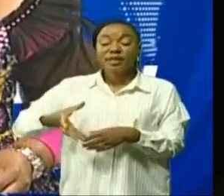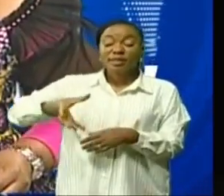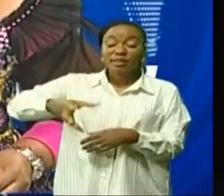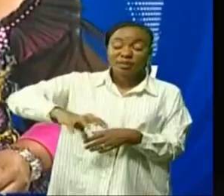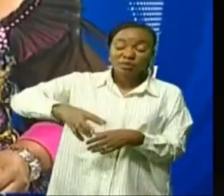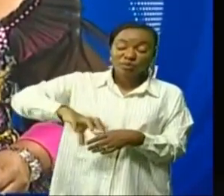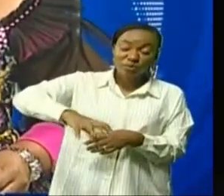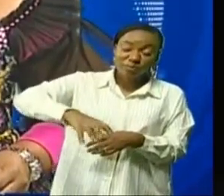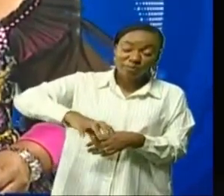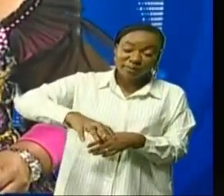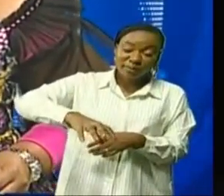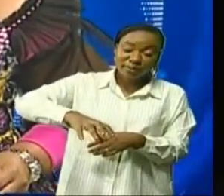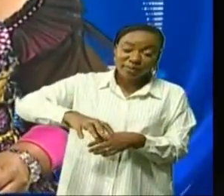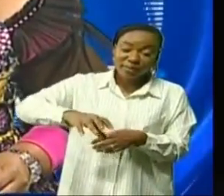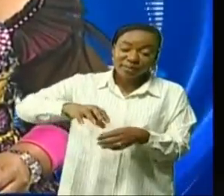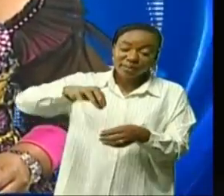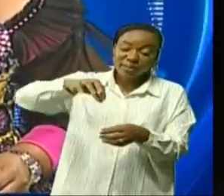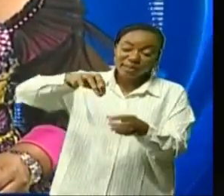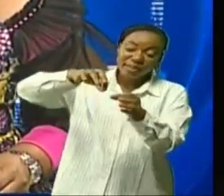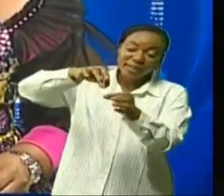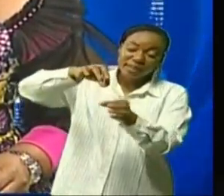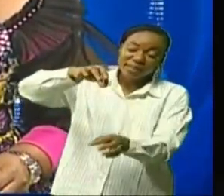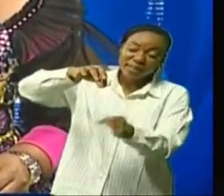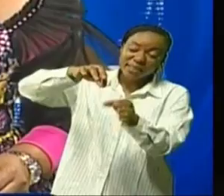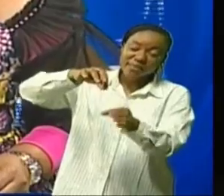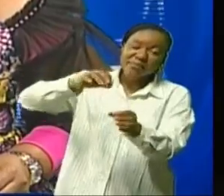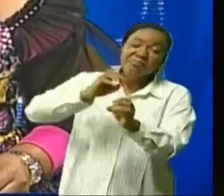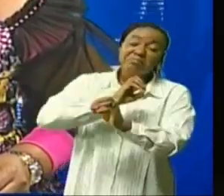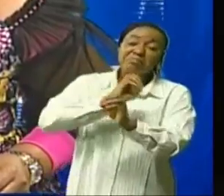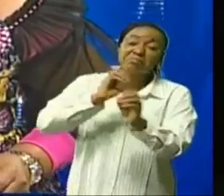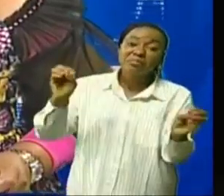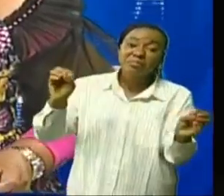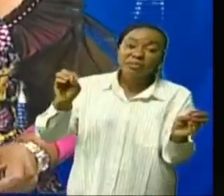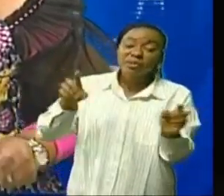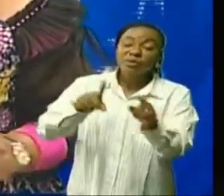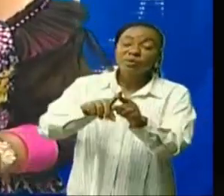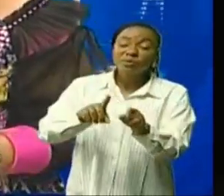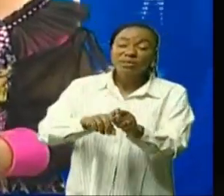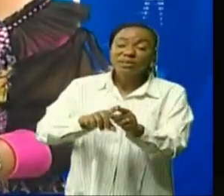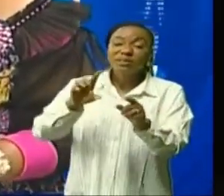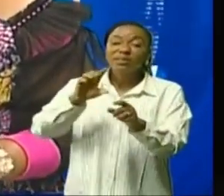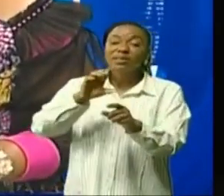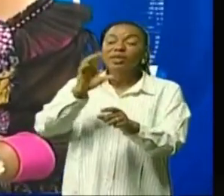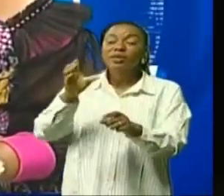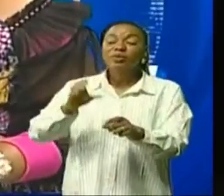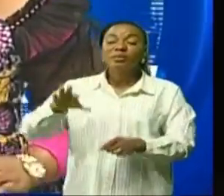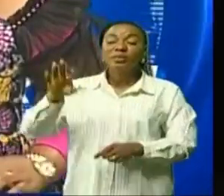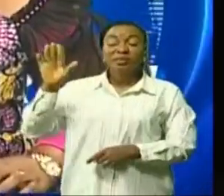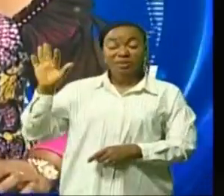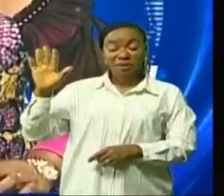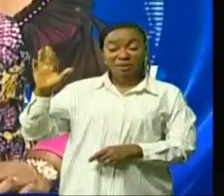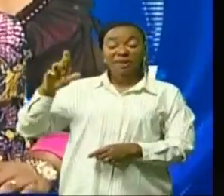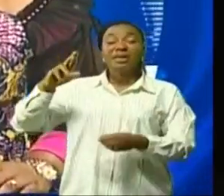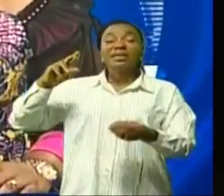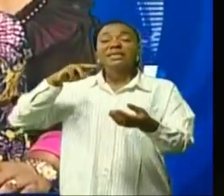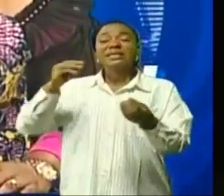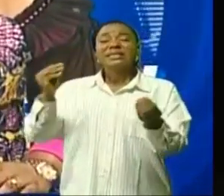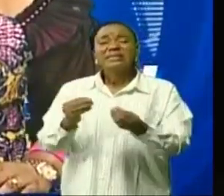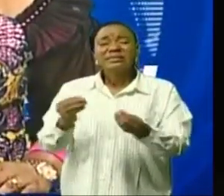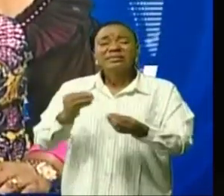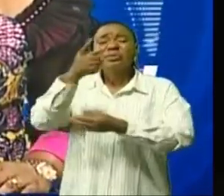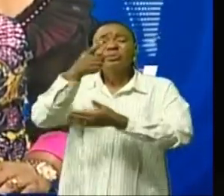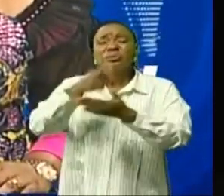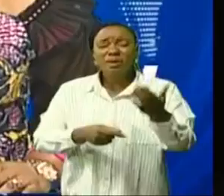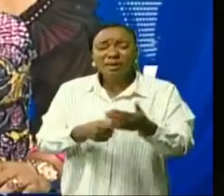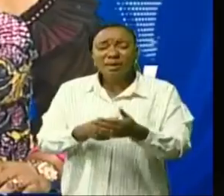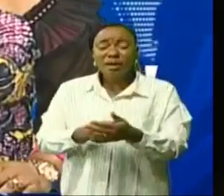tarissent définitivement à Barumbu, Kintambo, Linguala, Kinshasa et Gombe. L'hypothèse est très plausible.